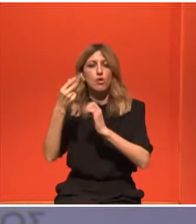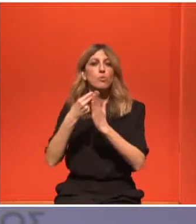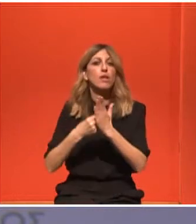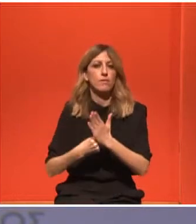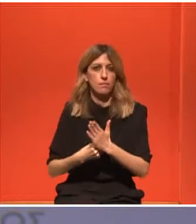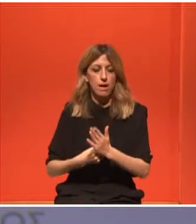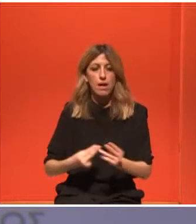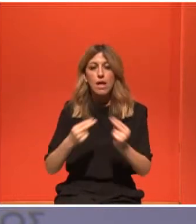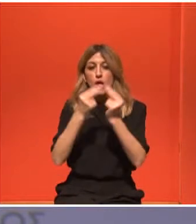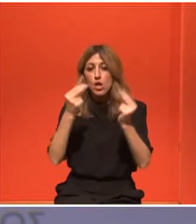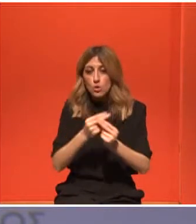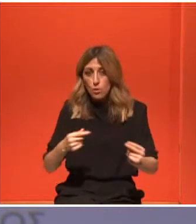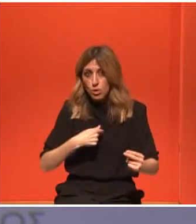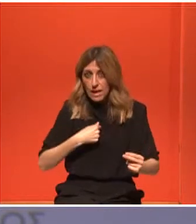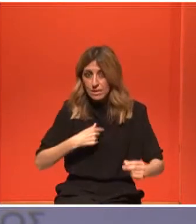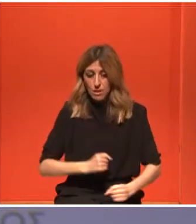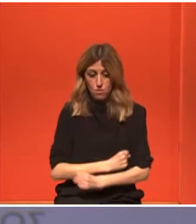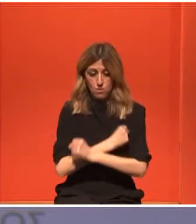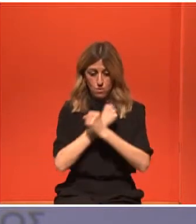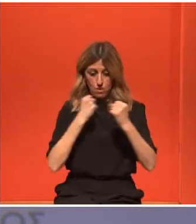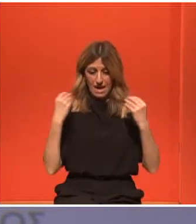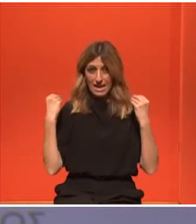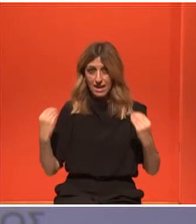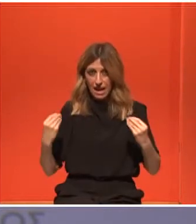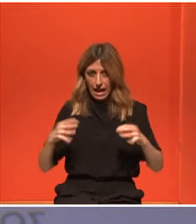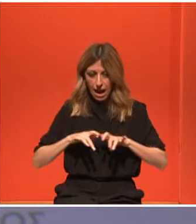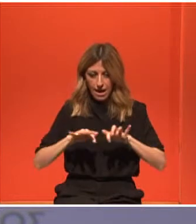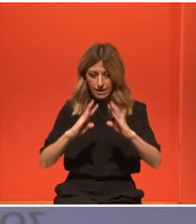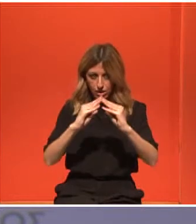μέρα πήγα στη σχολή του καράτη εκεί πέρα,